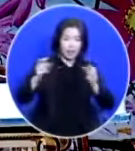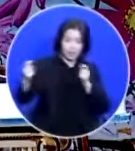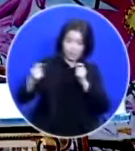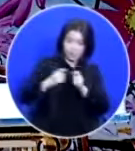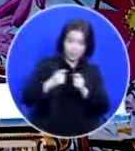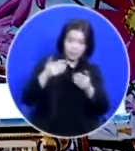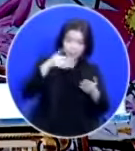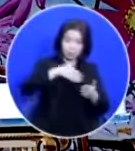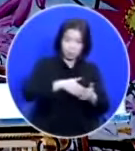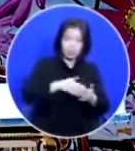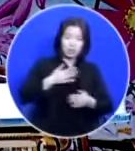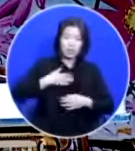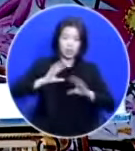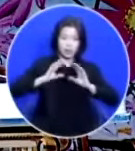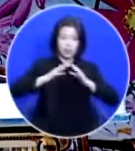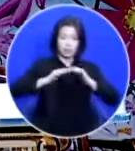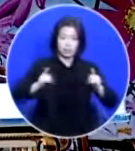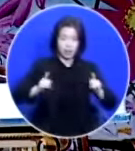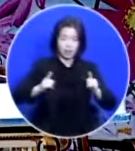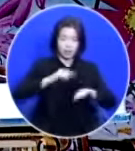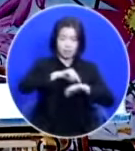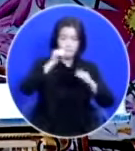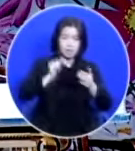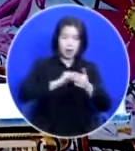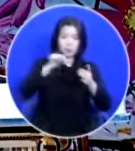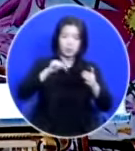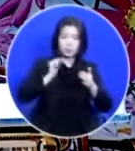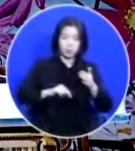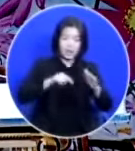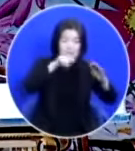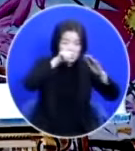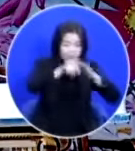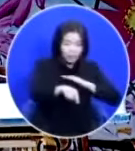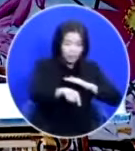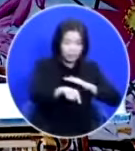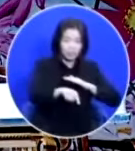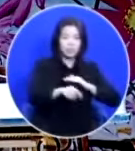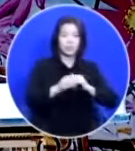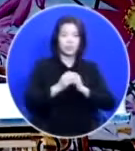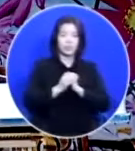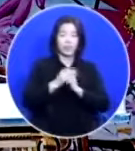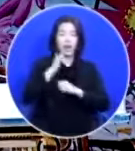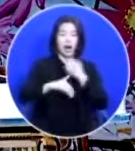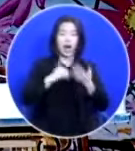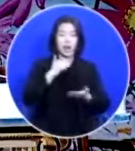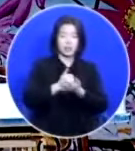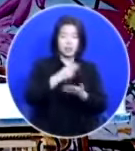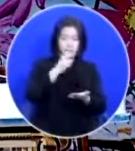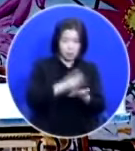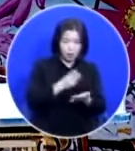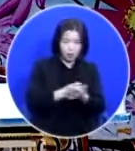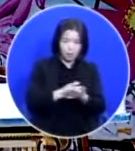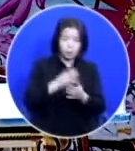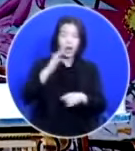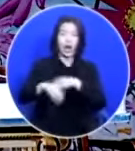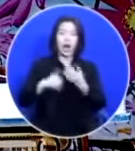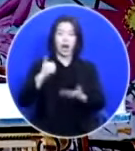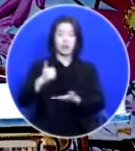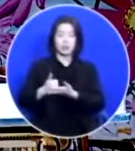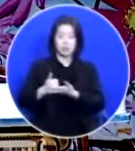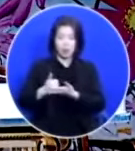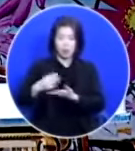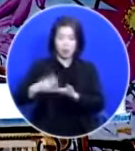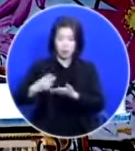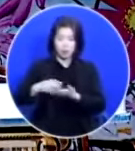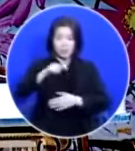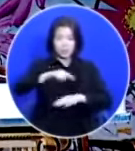백성들의 마음 속에 내가 들어가서 하나님의 개명, 하나님의 율법을 그